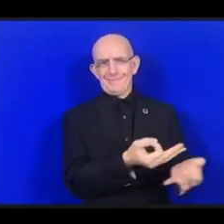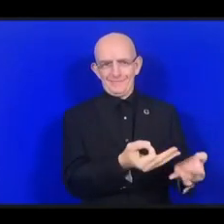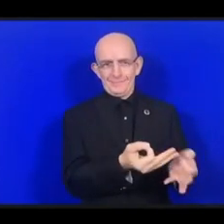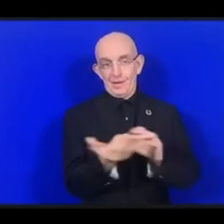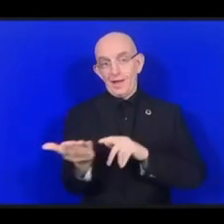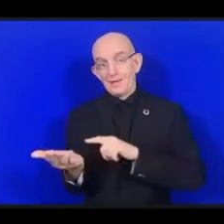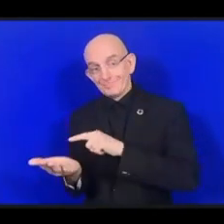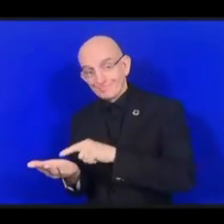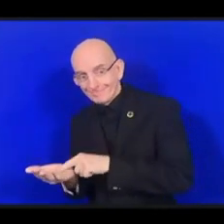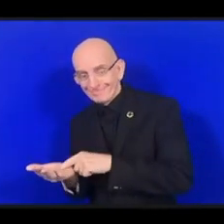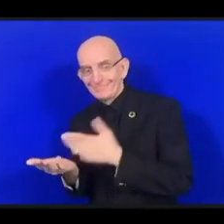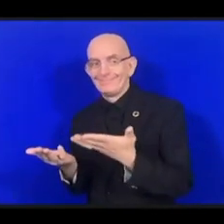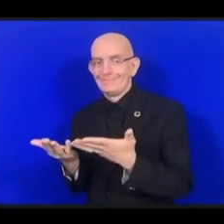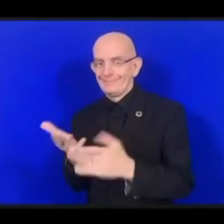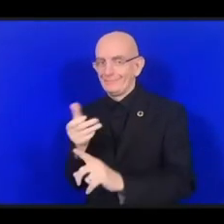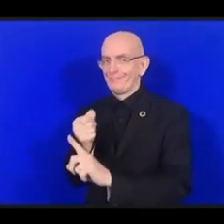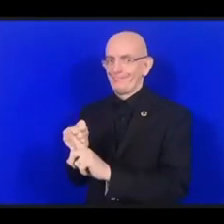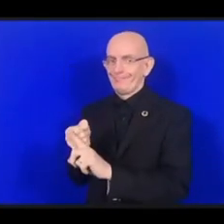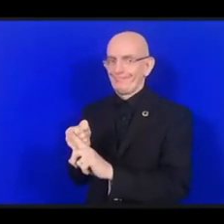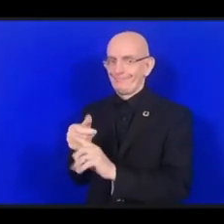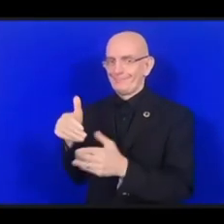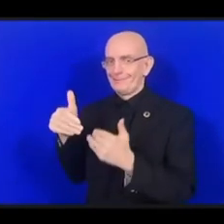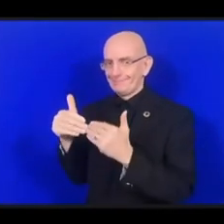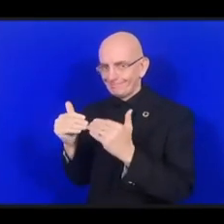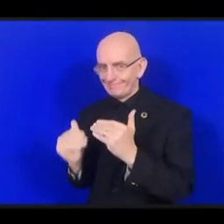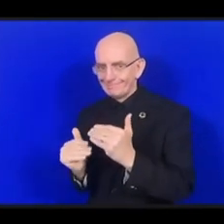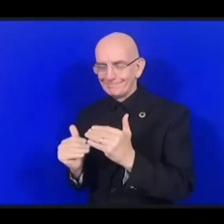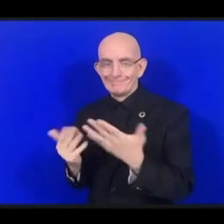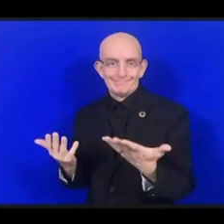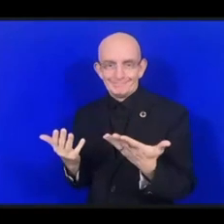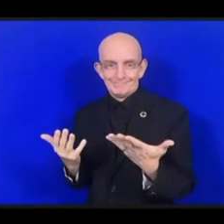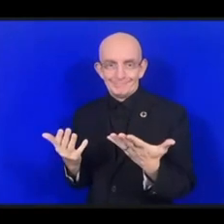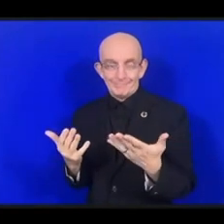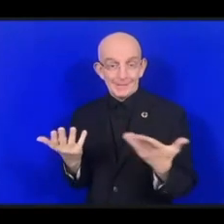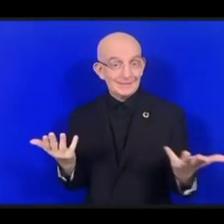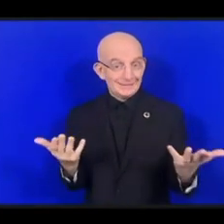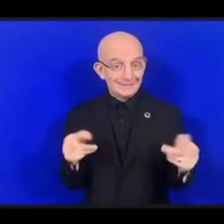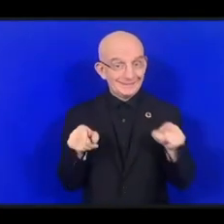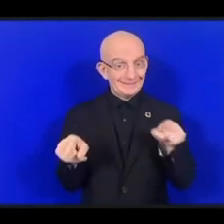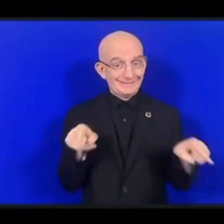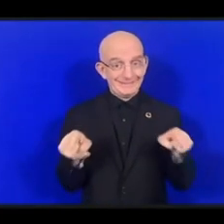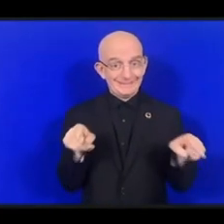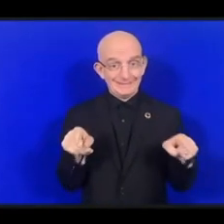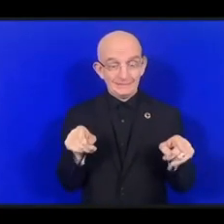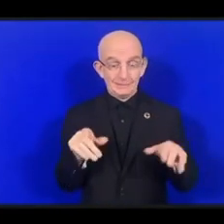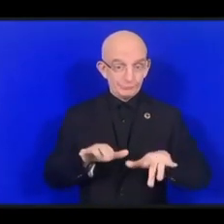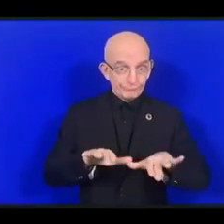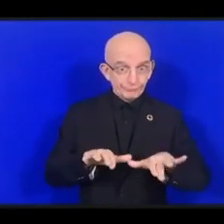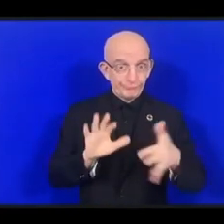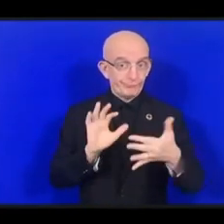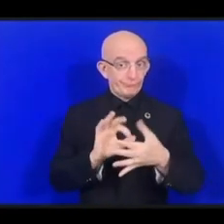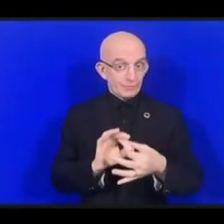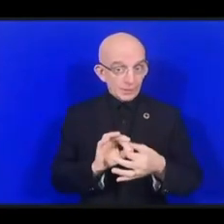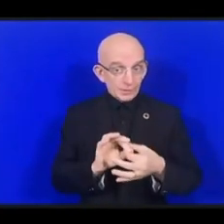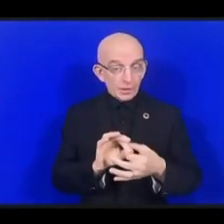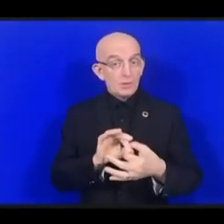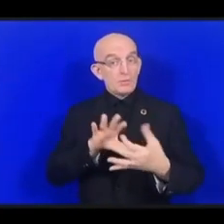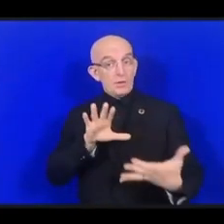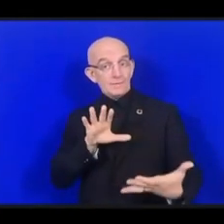онлайн, так и в физическом мире. В конечном итоге, решение о том, каким образом добиться